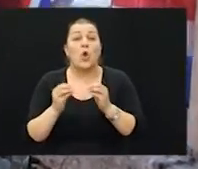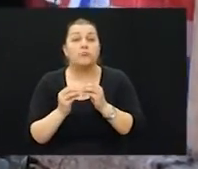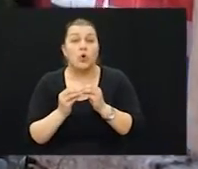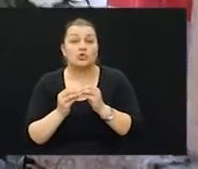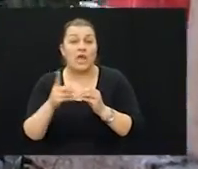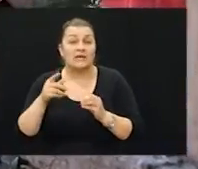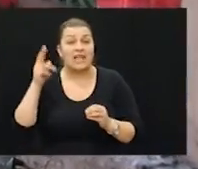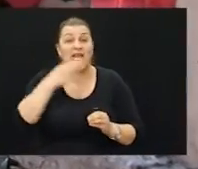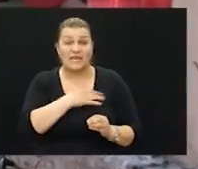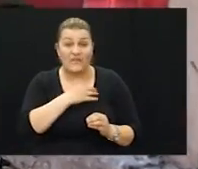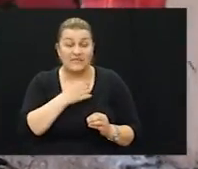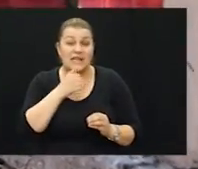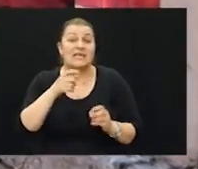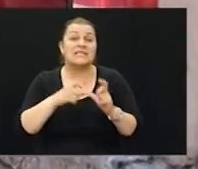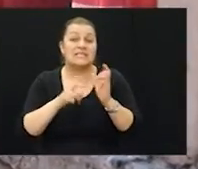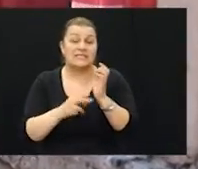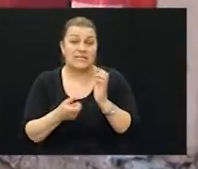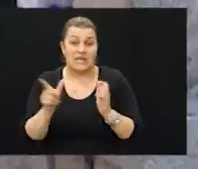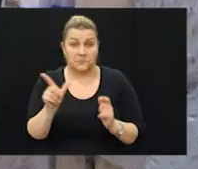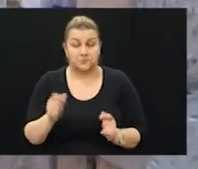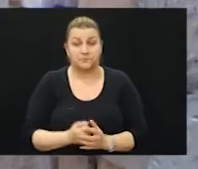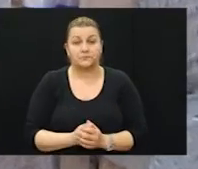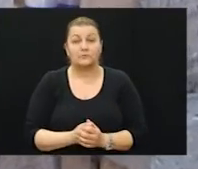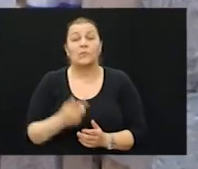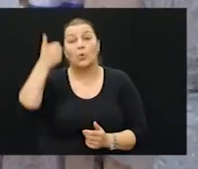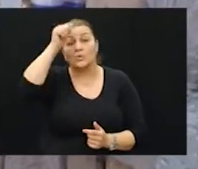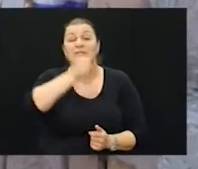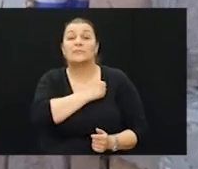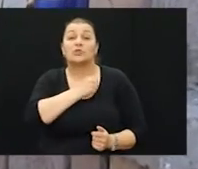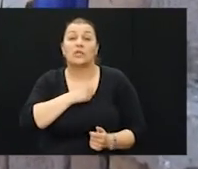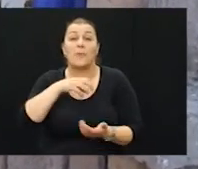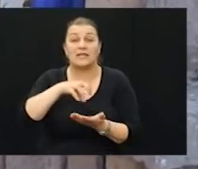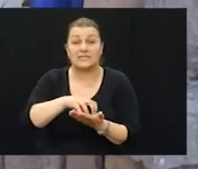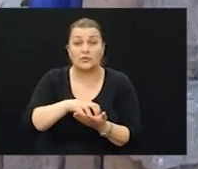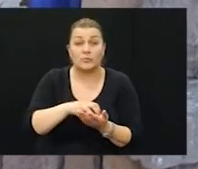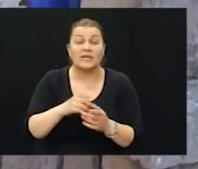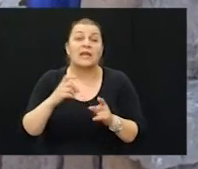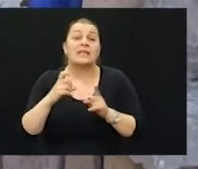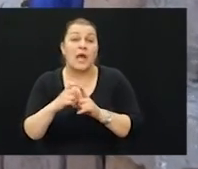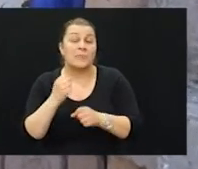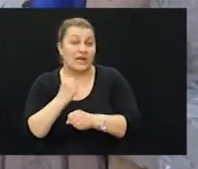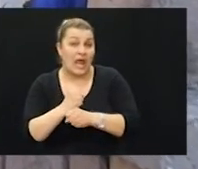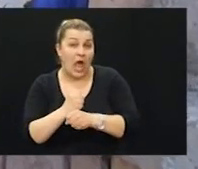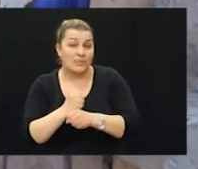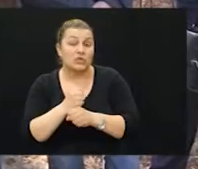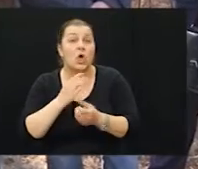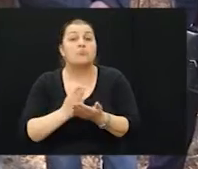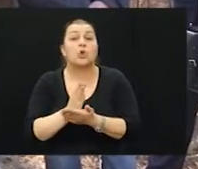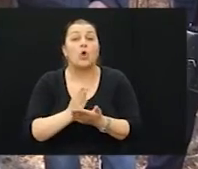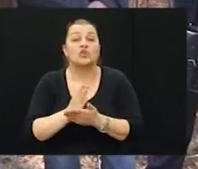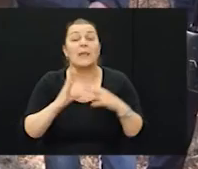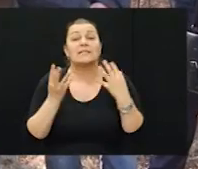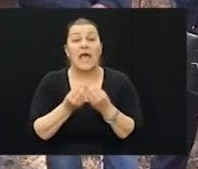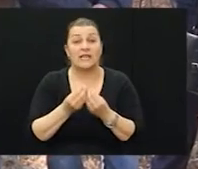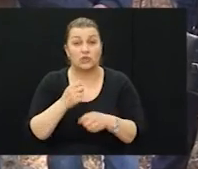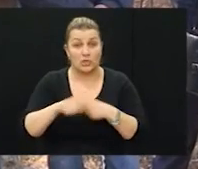Bošnjak, a u ime Grada, Sinjak, Kresinja, Križanac i Zlatko Uigren, u ime županije Spetsko-Adalmatinske, Damir Gabrić, privremeni pročenlik upravnog odjela zajedničkih